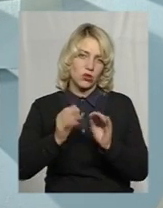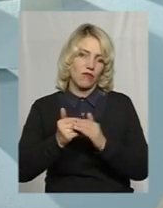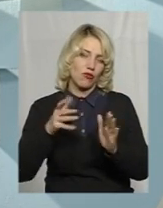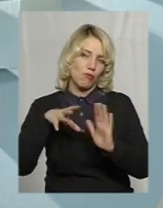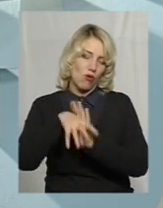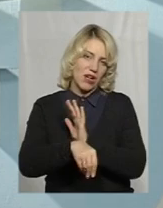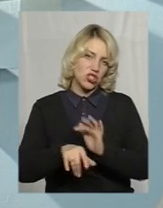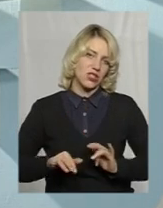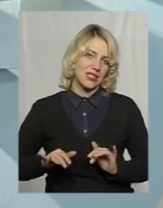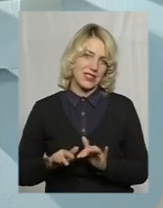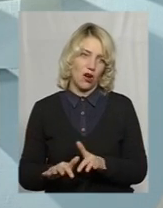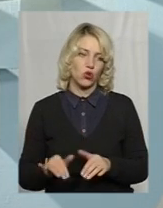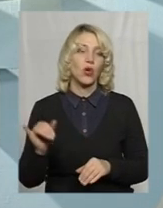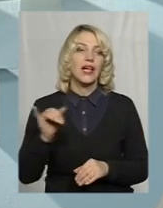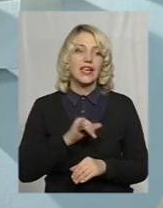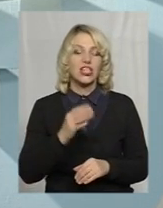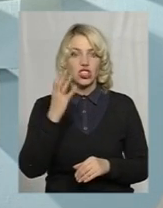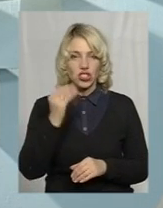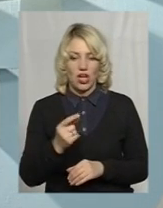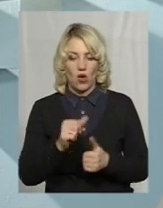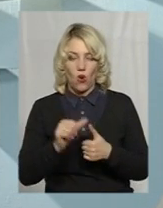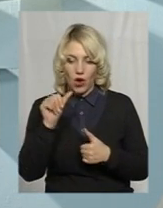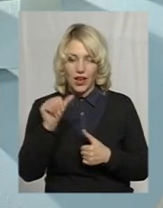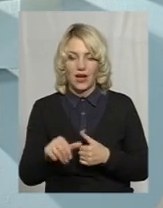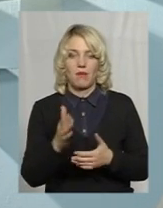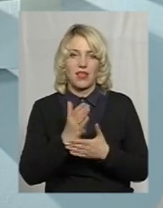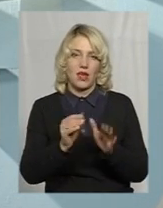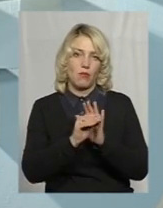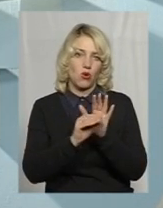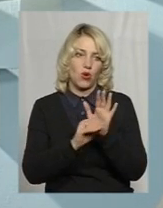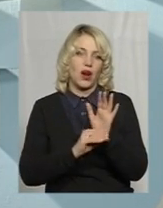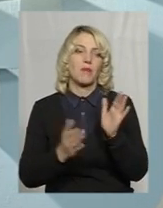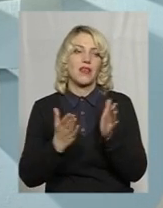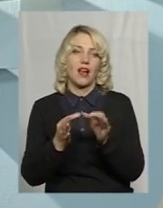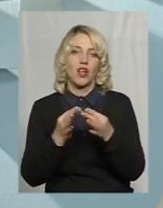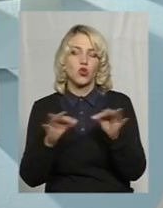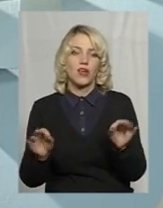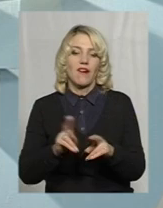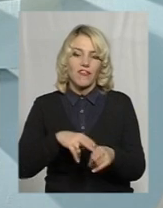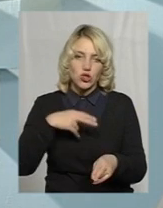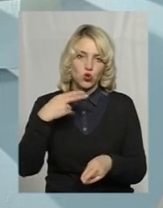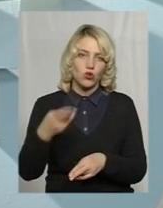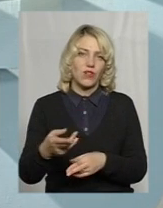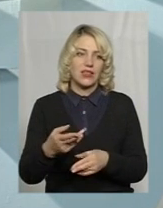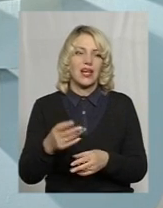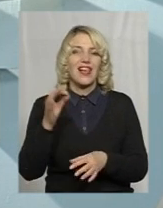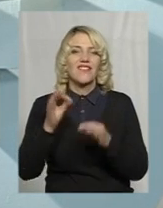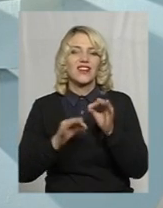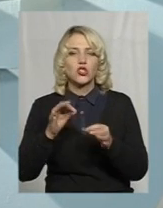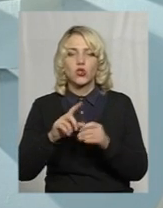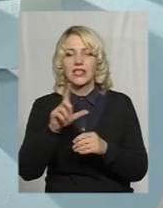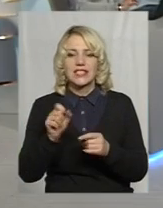впровадження заходу. І ще окремо є програма, яка дозволяє відшкодувати відсотки за